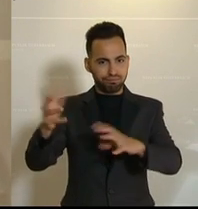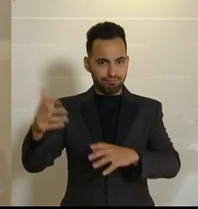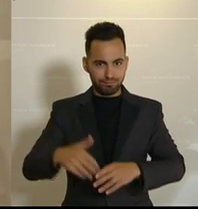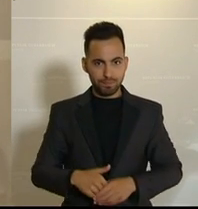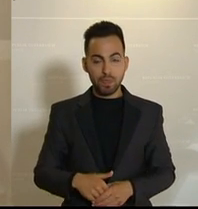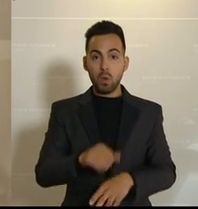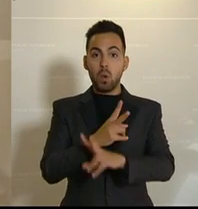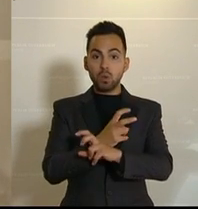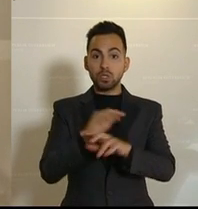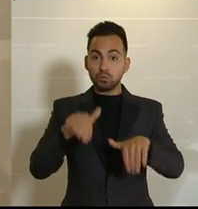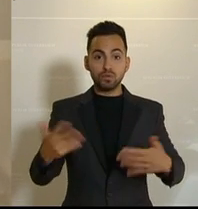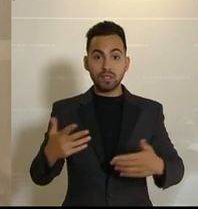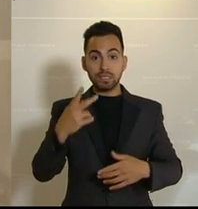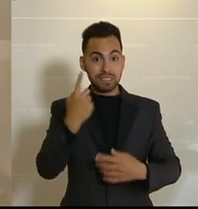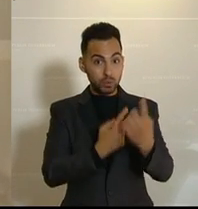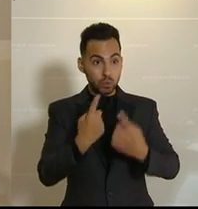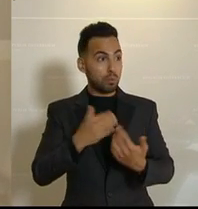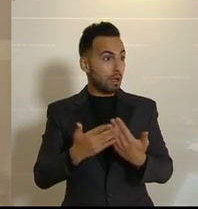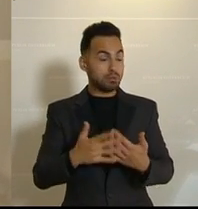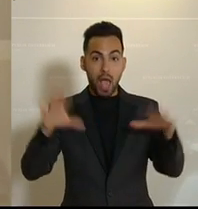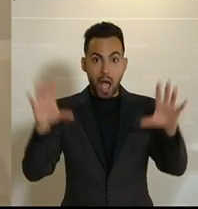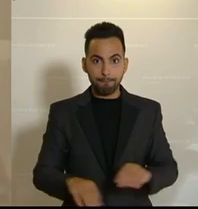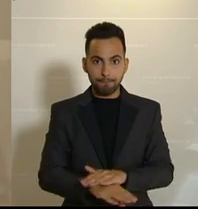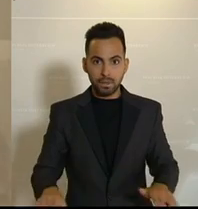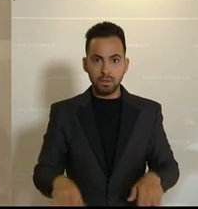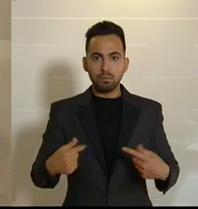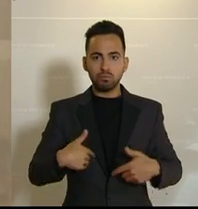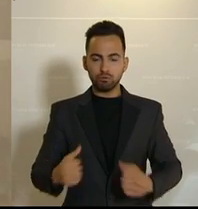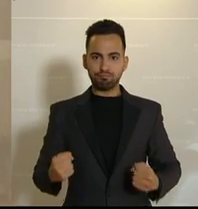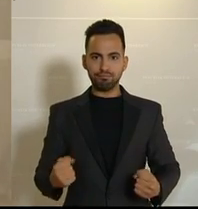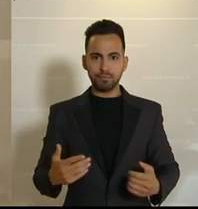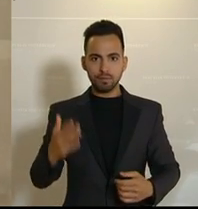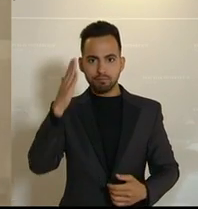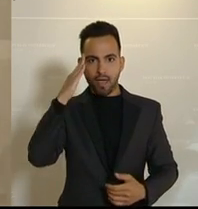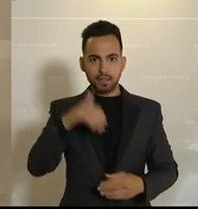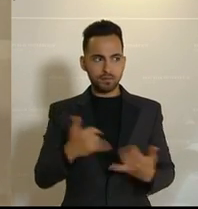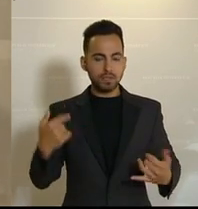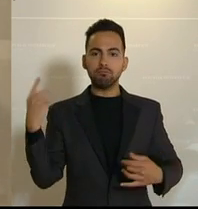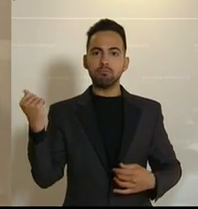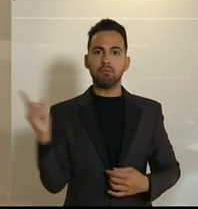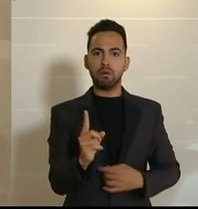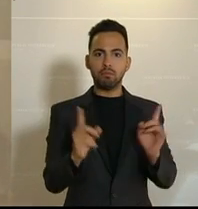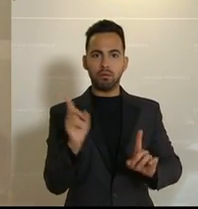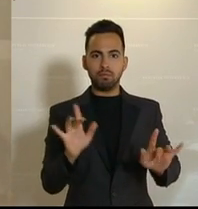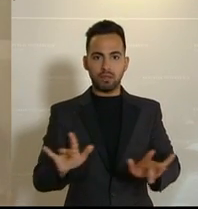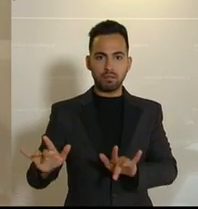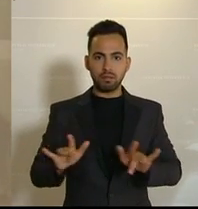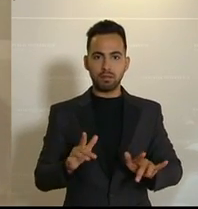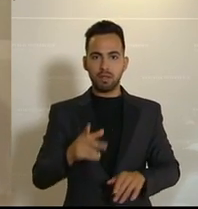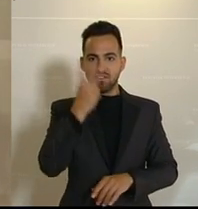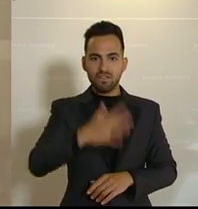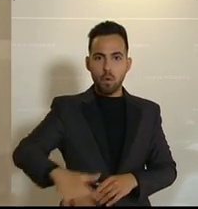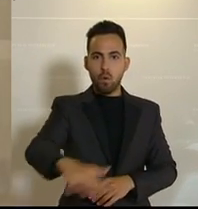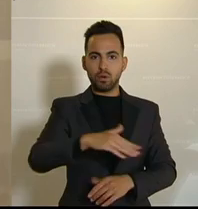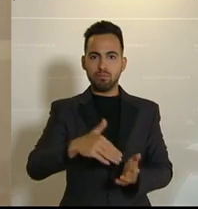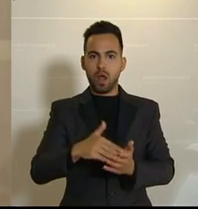Österreich muss sich für Blackouts wappnen. Um der Bevölkerung ein stärkeres Sicherheitsgefühl zu geben, werden sogenannte Sicherheitsinseln von